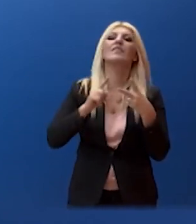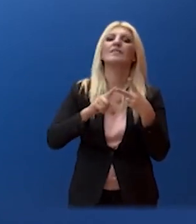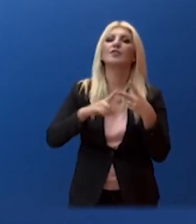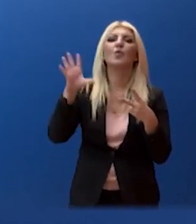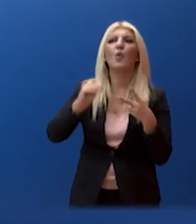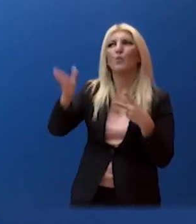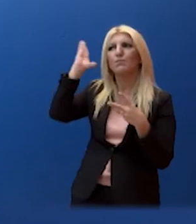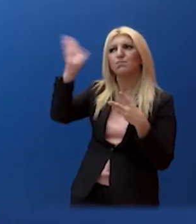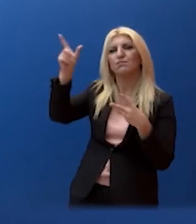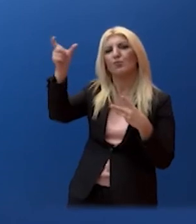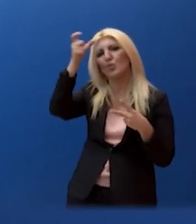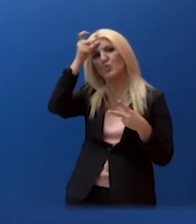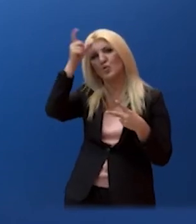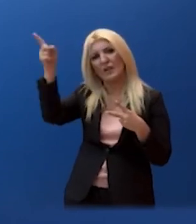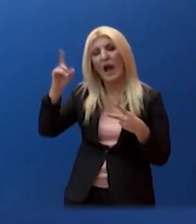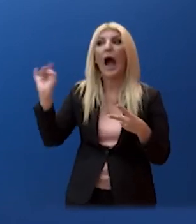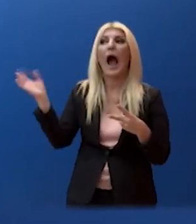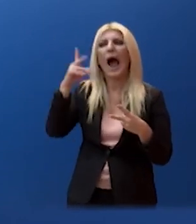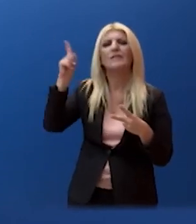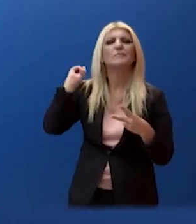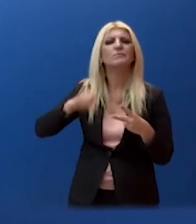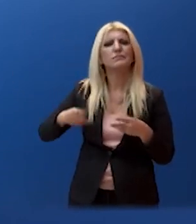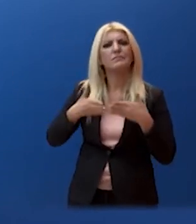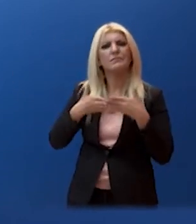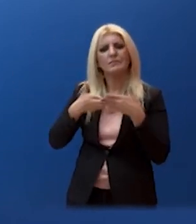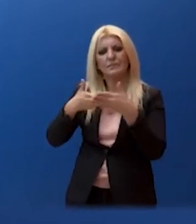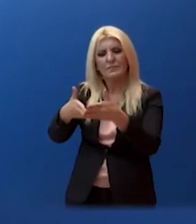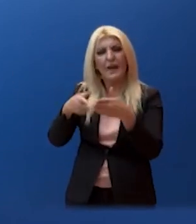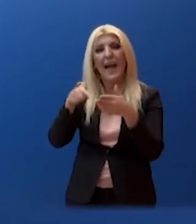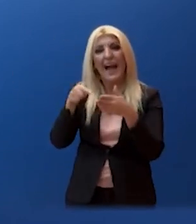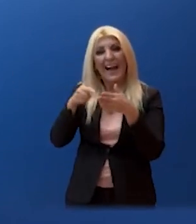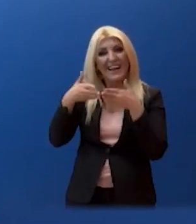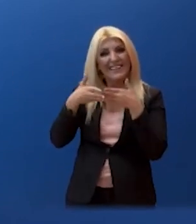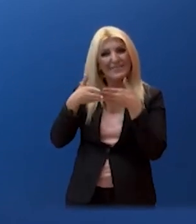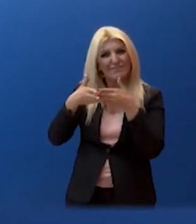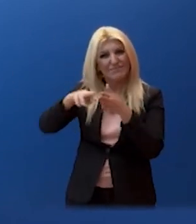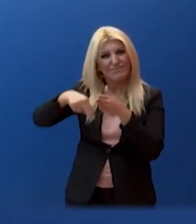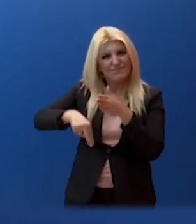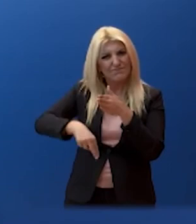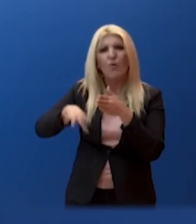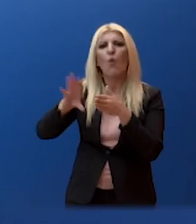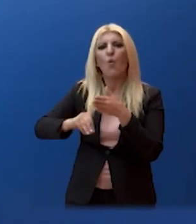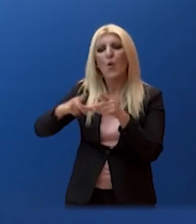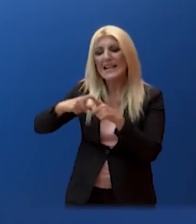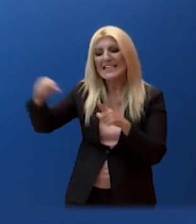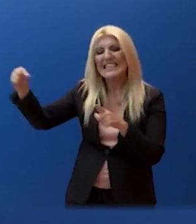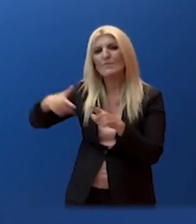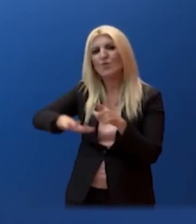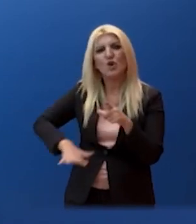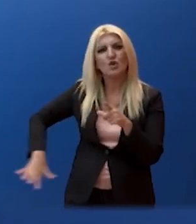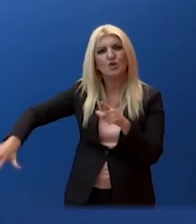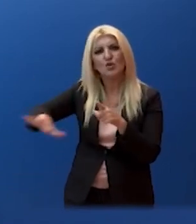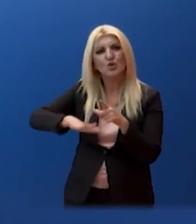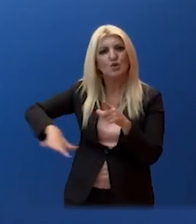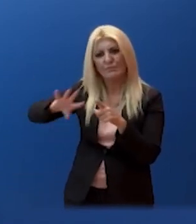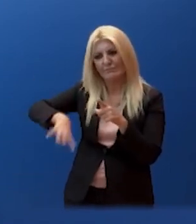αποκλιμάκωση στο Αιγαίο αλλά αν το Ιαβούς παραμένει σε Κυπριακή ΑΟΖ παραμένει και το θέμα των κυρώσεων. Κοιτάξτε